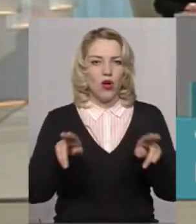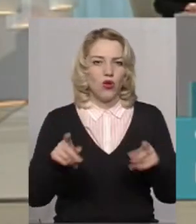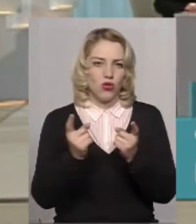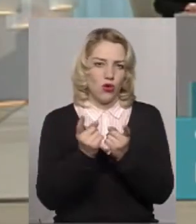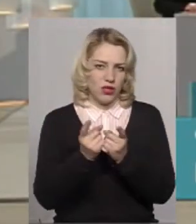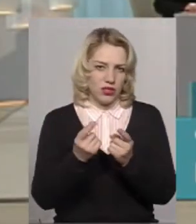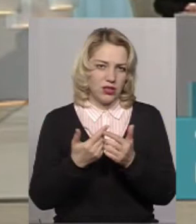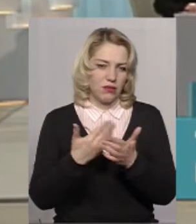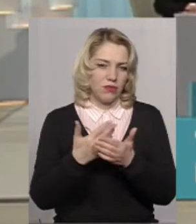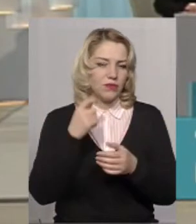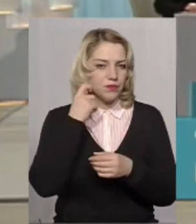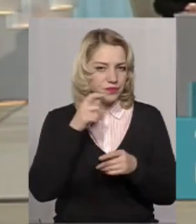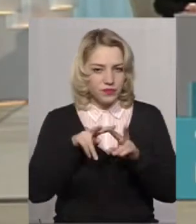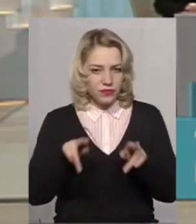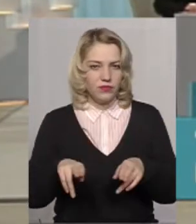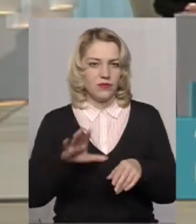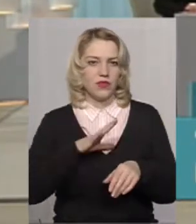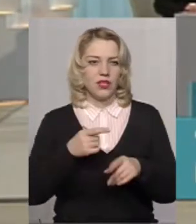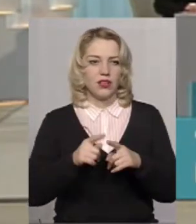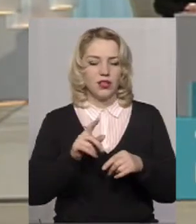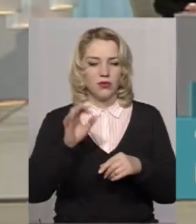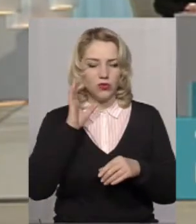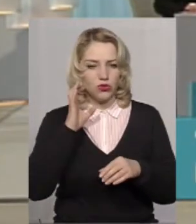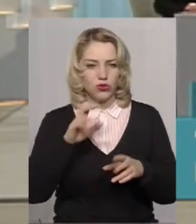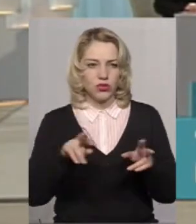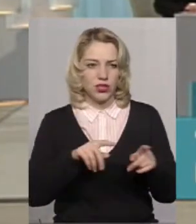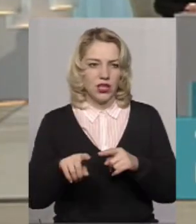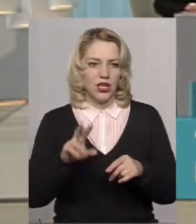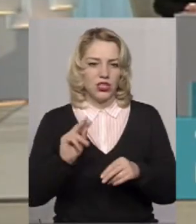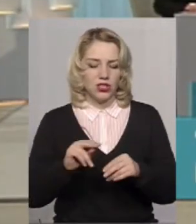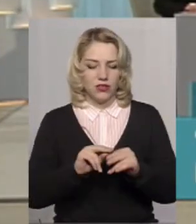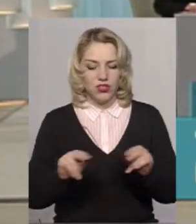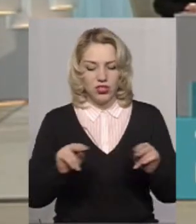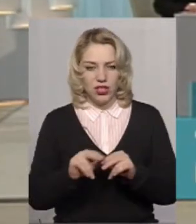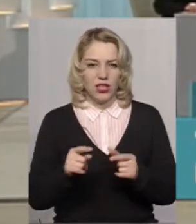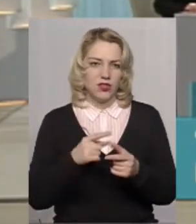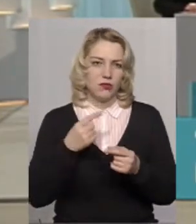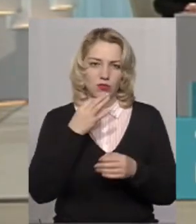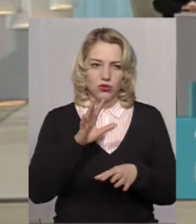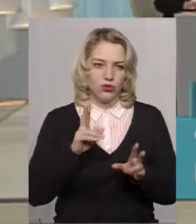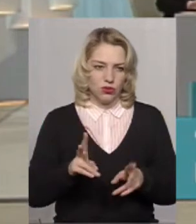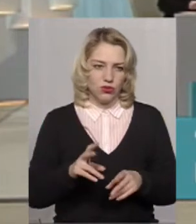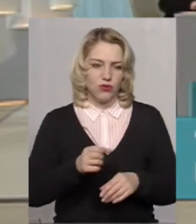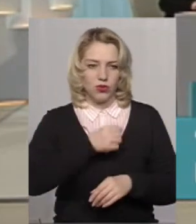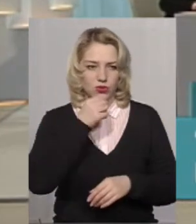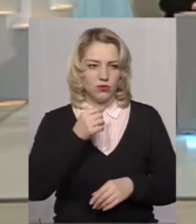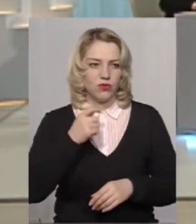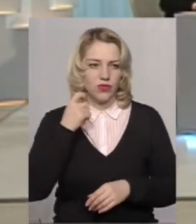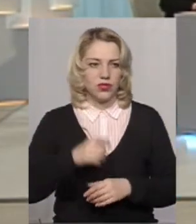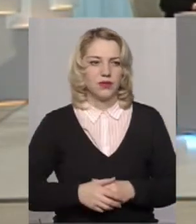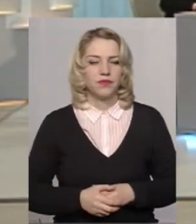Тобто, вони більш можуть достукатися до сердець, до голів, аніж старші, викладачі, вчителі, чи будь-хто з дорослого населення.